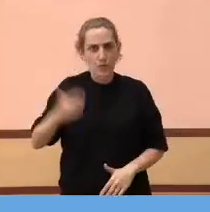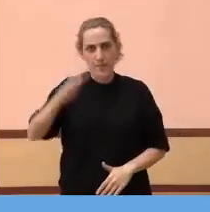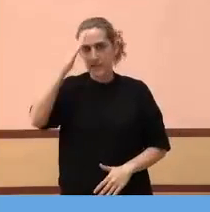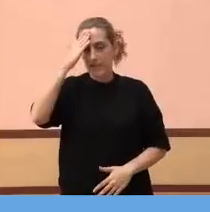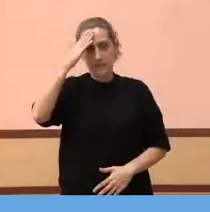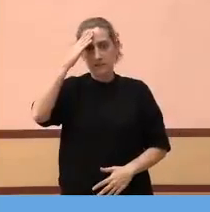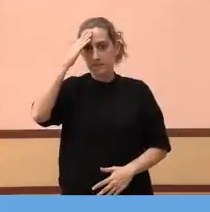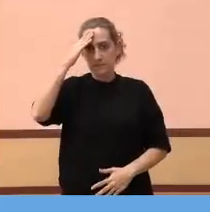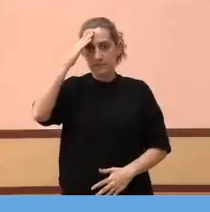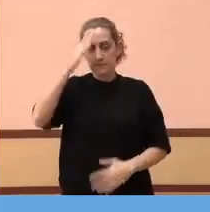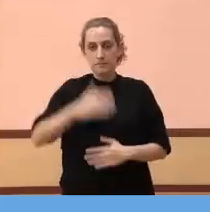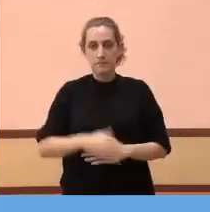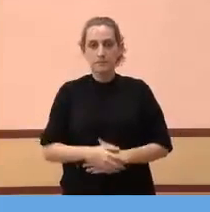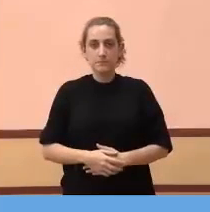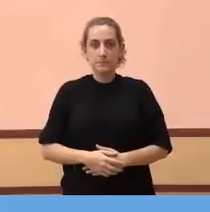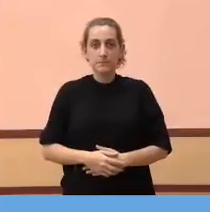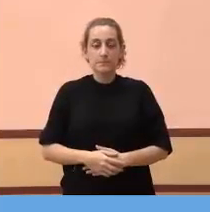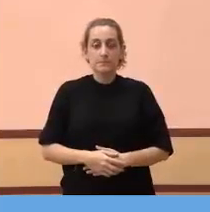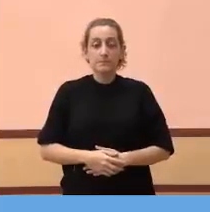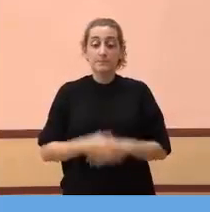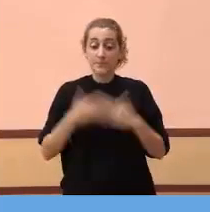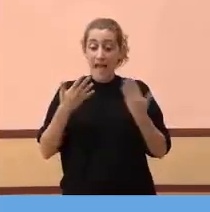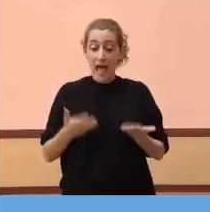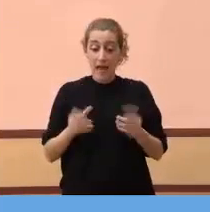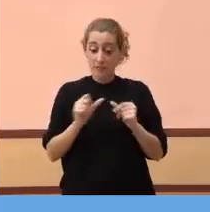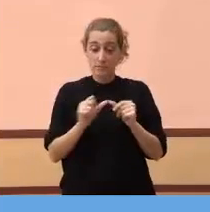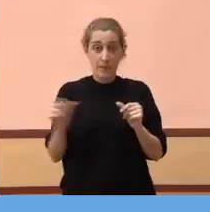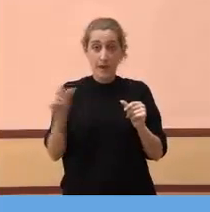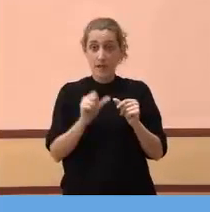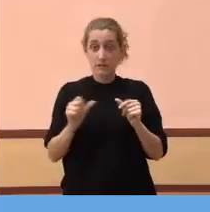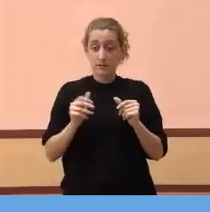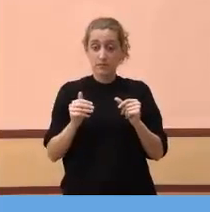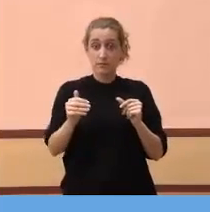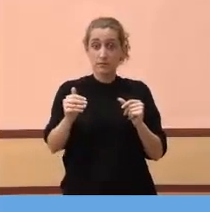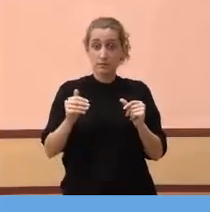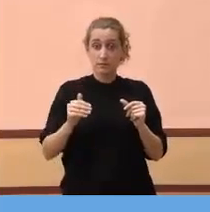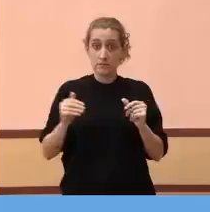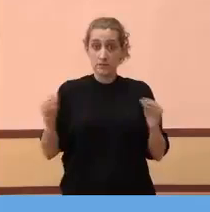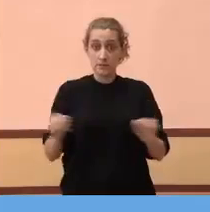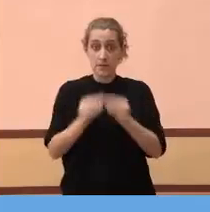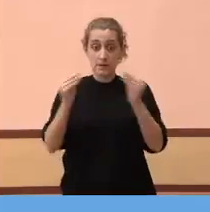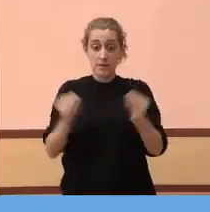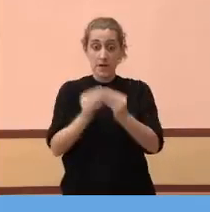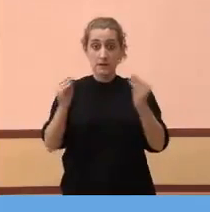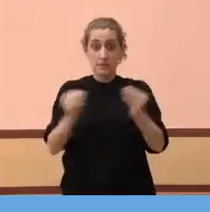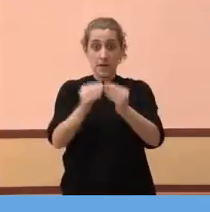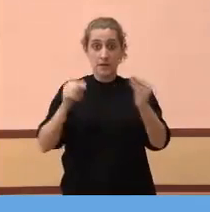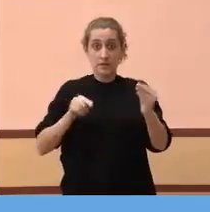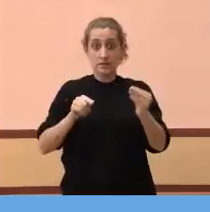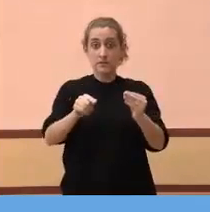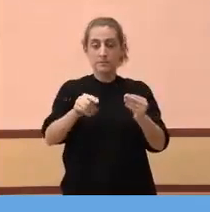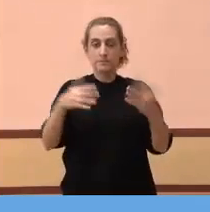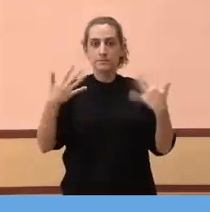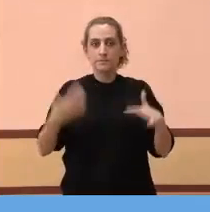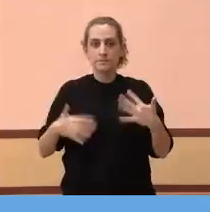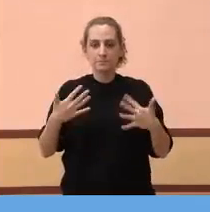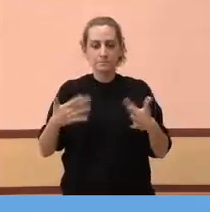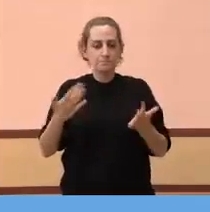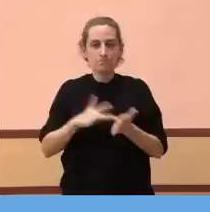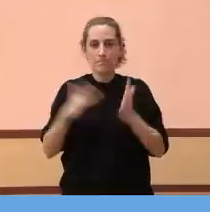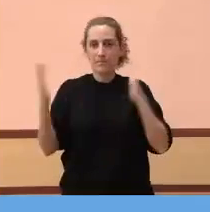Ara, en aquestes properes setmanes arriben moments que són realment